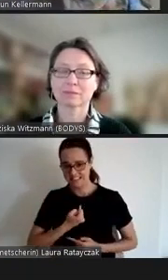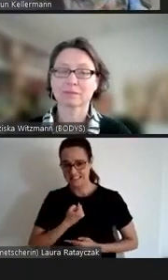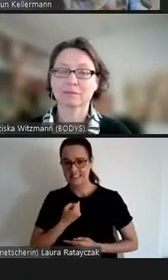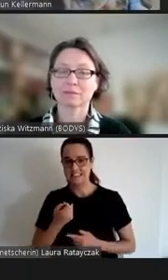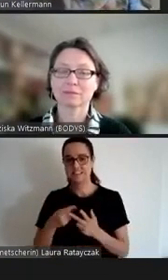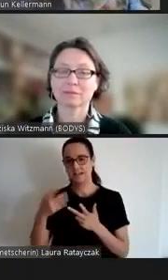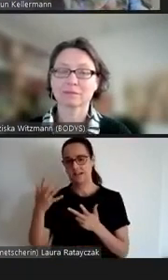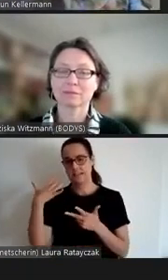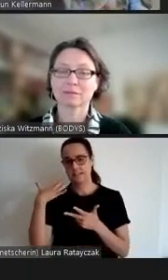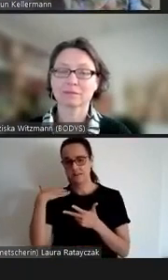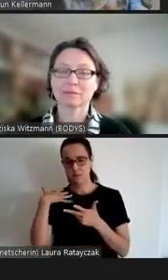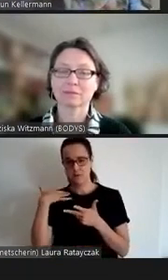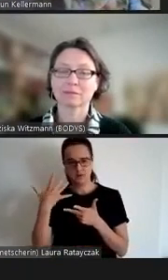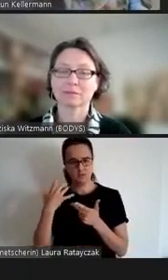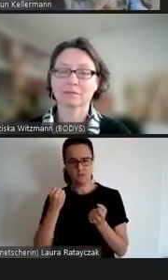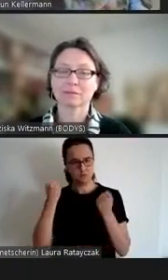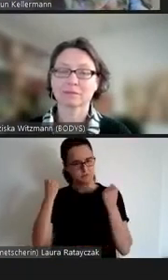und